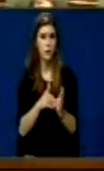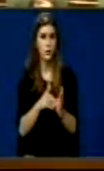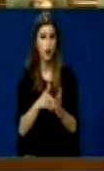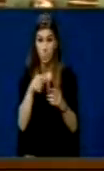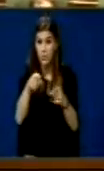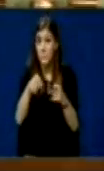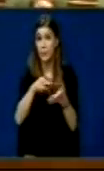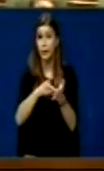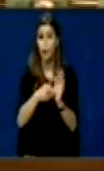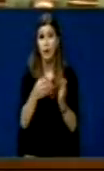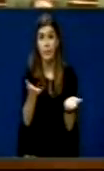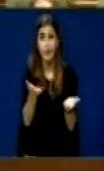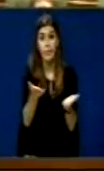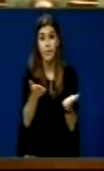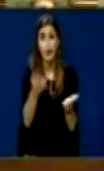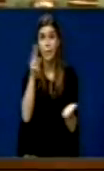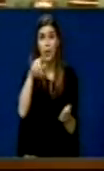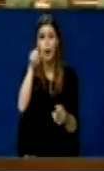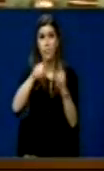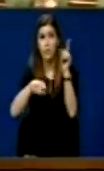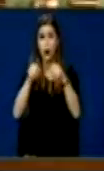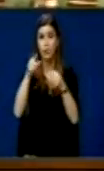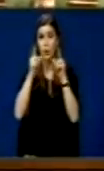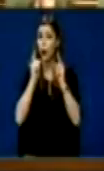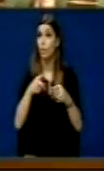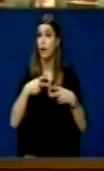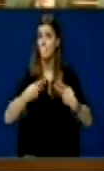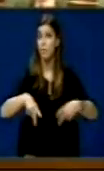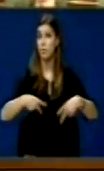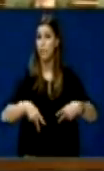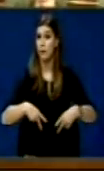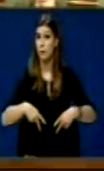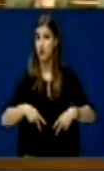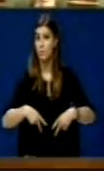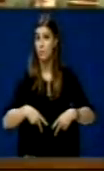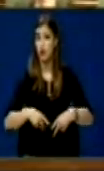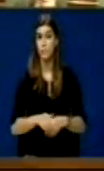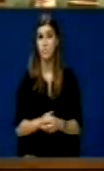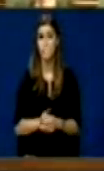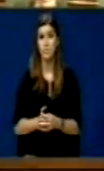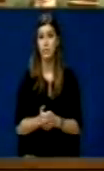problemi, është ta ka deputet që do duajt të trambëshin dhe i pëja hek një atë frikë.